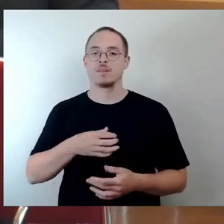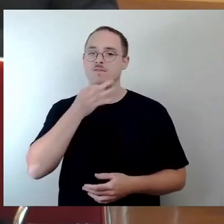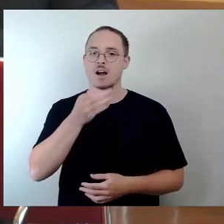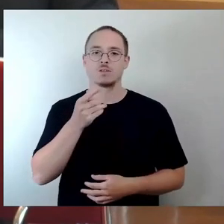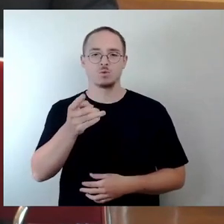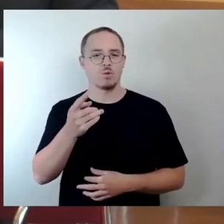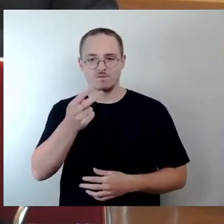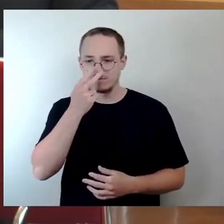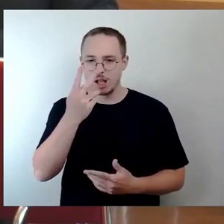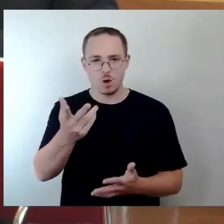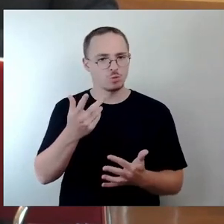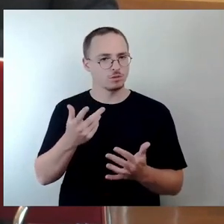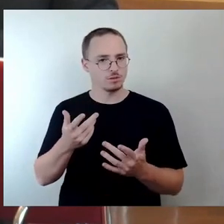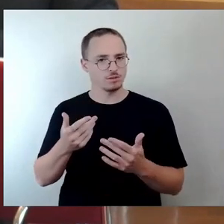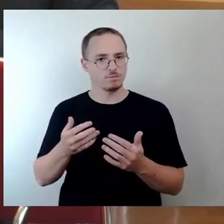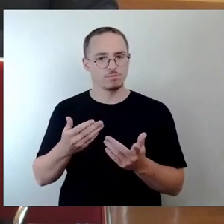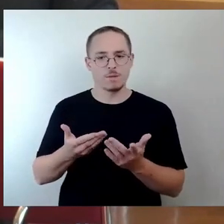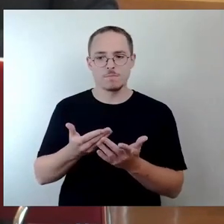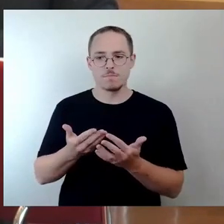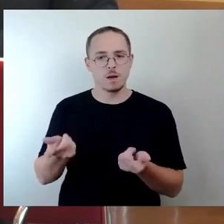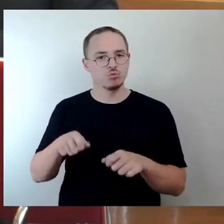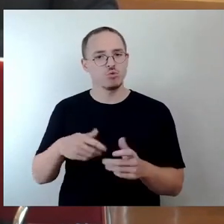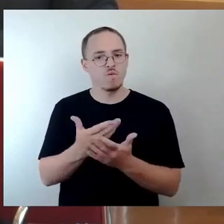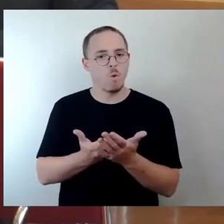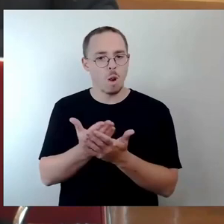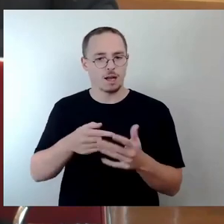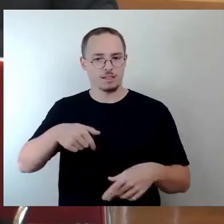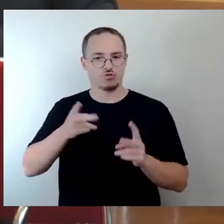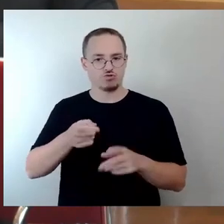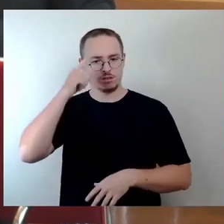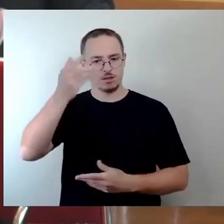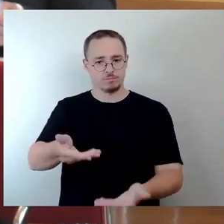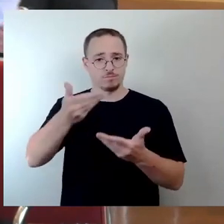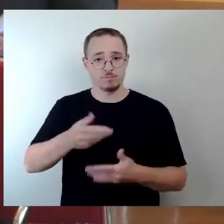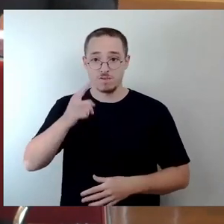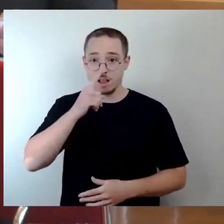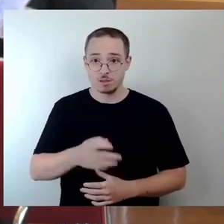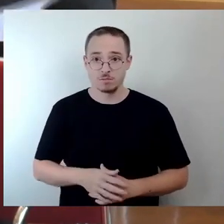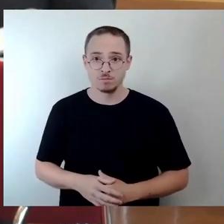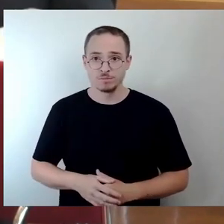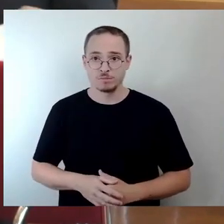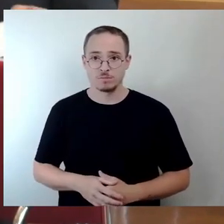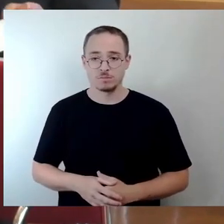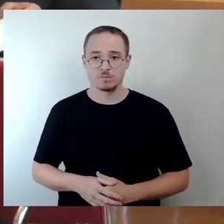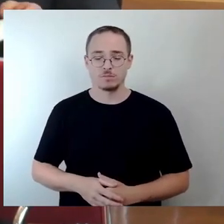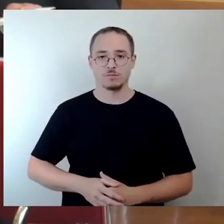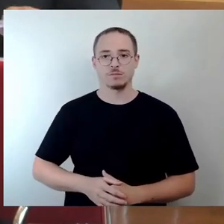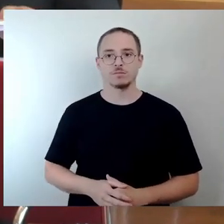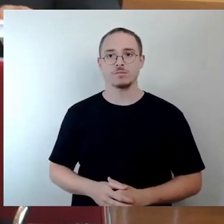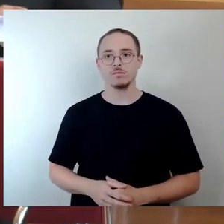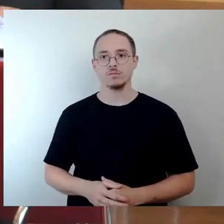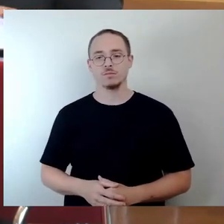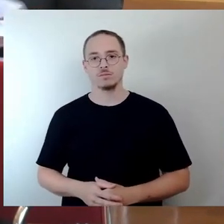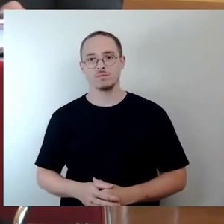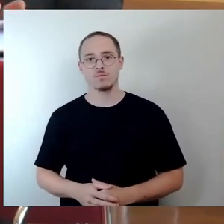Beschlussvorlagen dem Stadtrat vorgelegt? Wurden die Planungen entsprechend den von den Bürgern in der Bürgerversammlung vorgebrachten